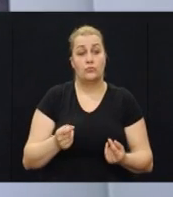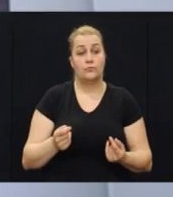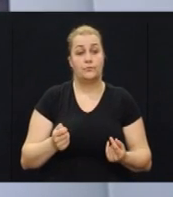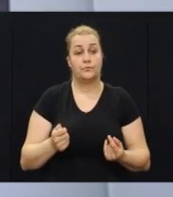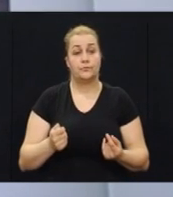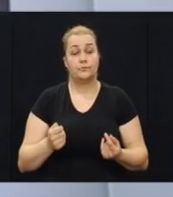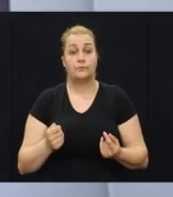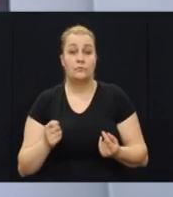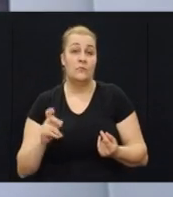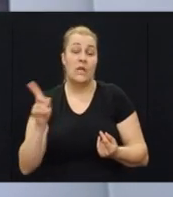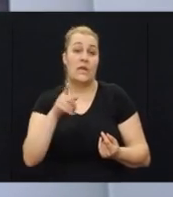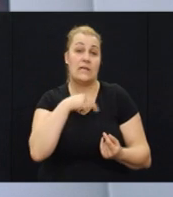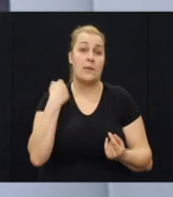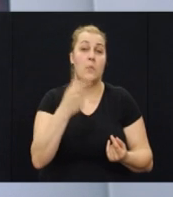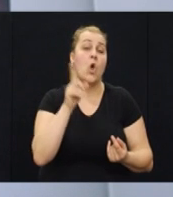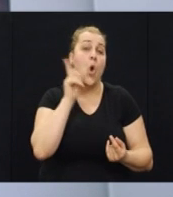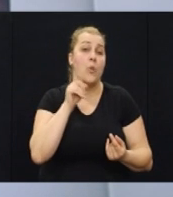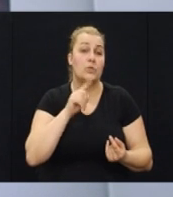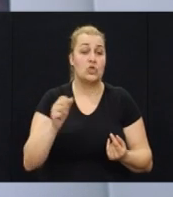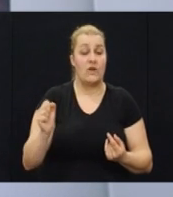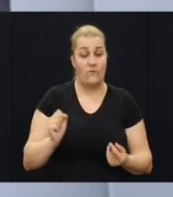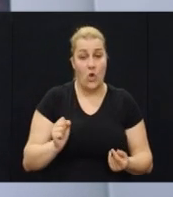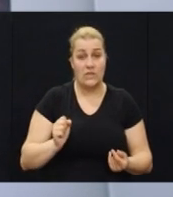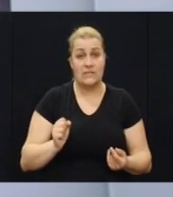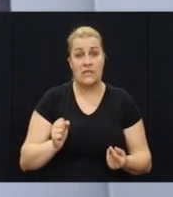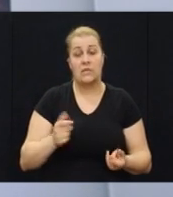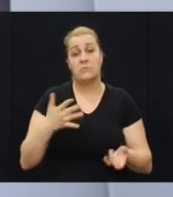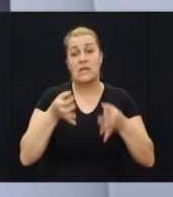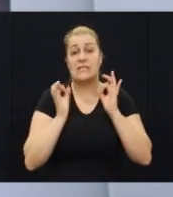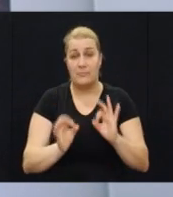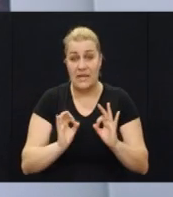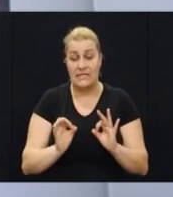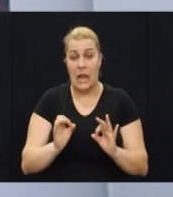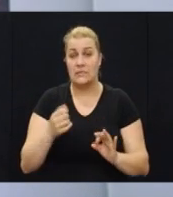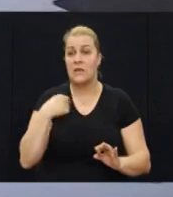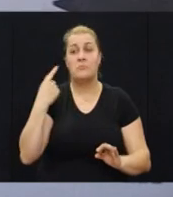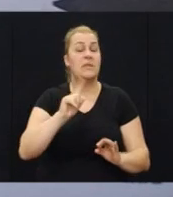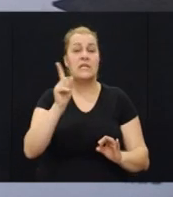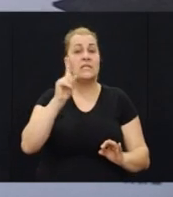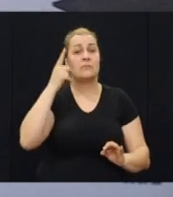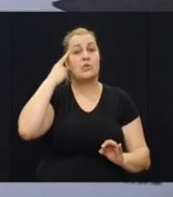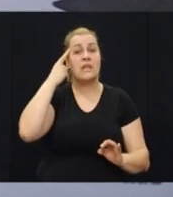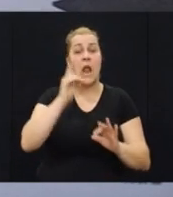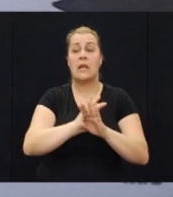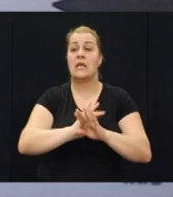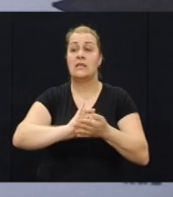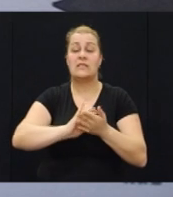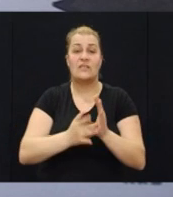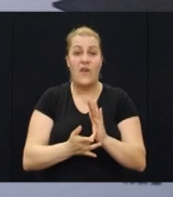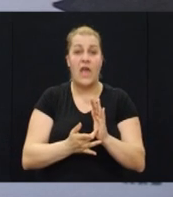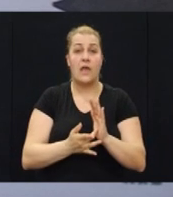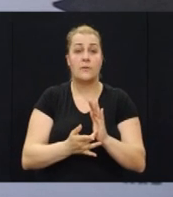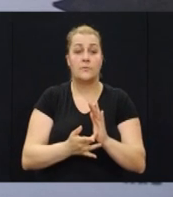nismo mi takozvani obični vojnici, tada specijalici, nismo ni znali sve konkretne